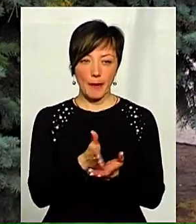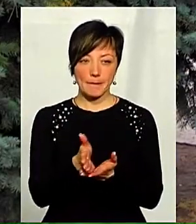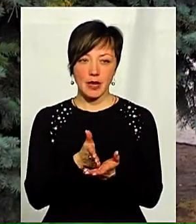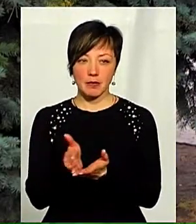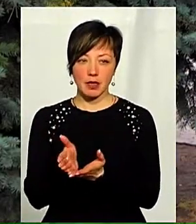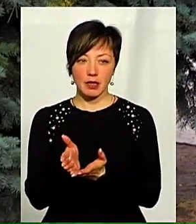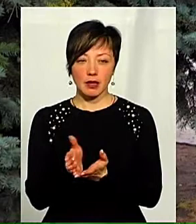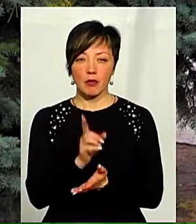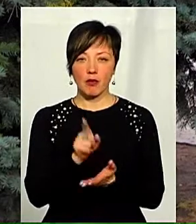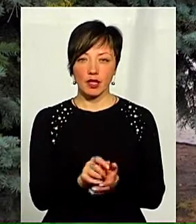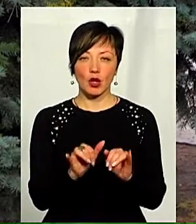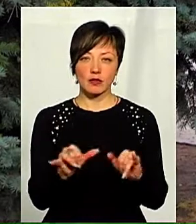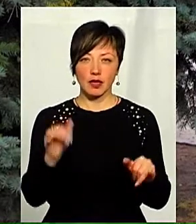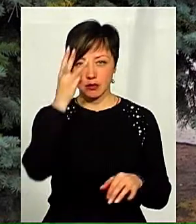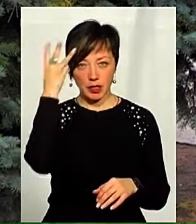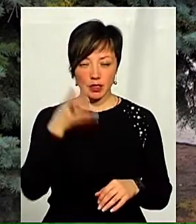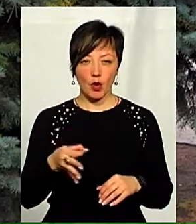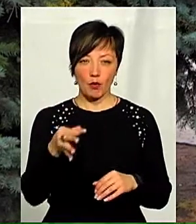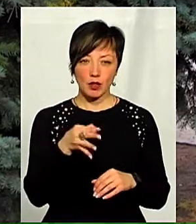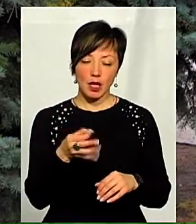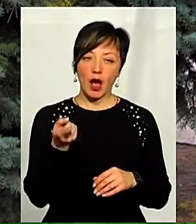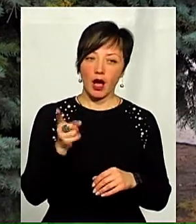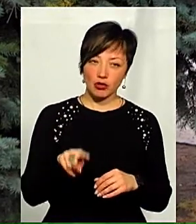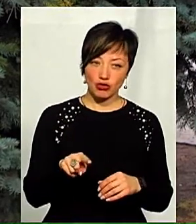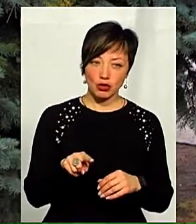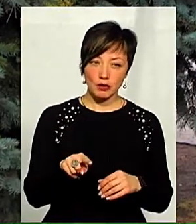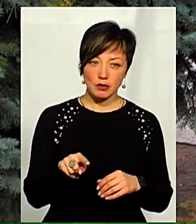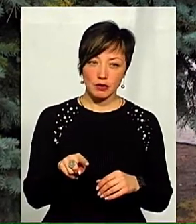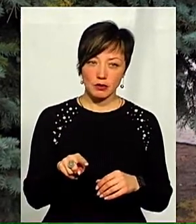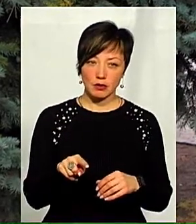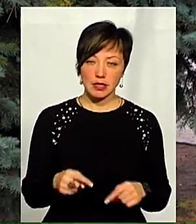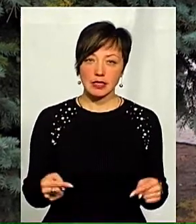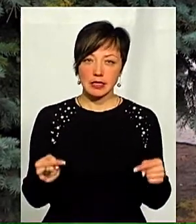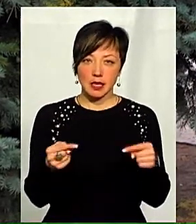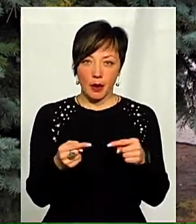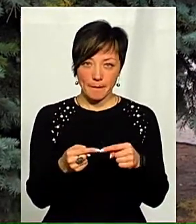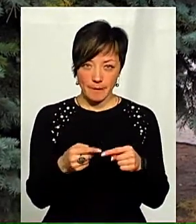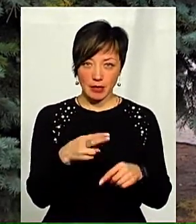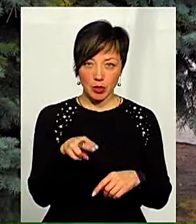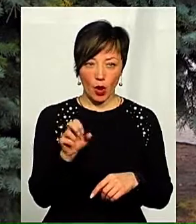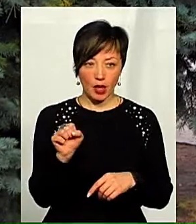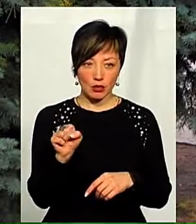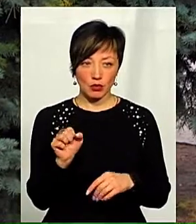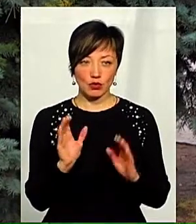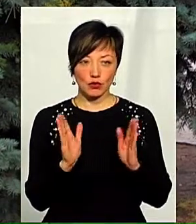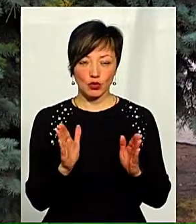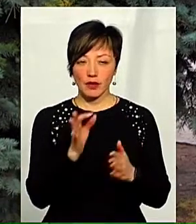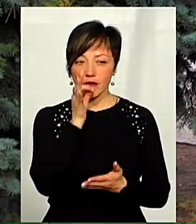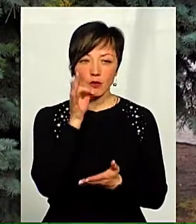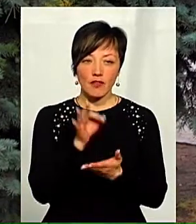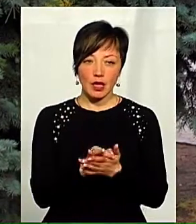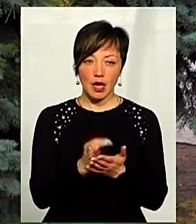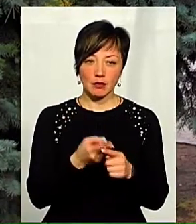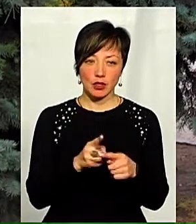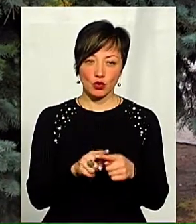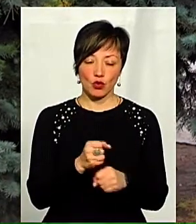за якими повинна розвиватись Хмельницька область, адже саме Дмитро Анатольович буде відповідальним за